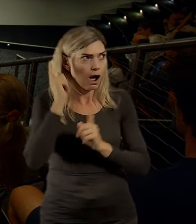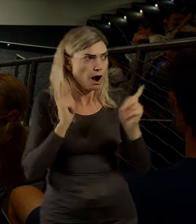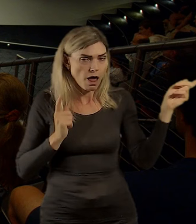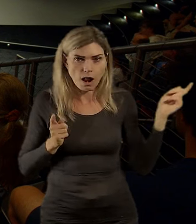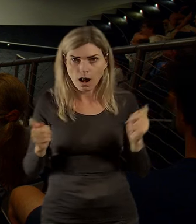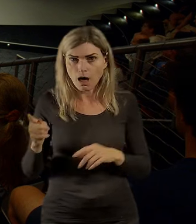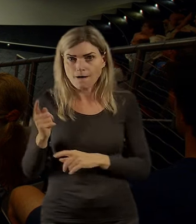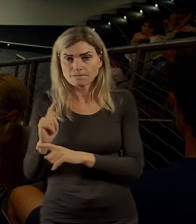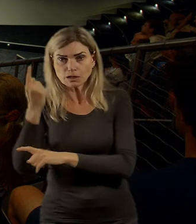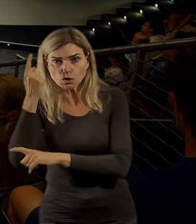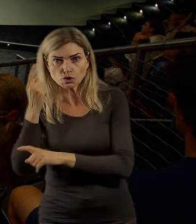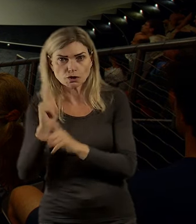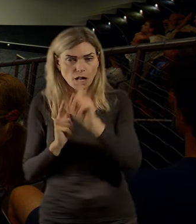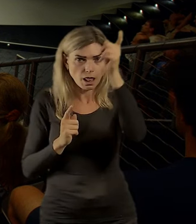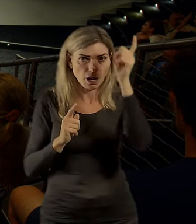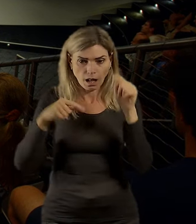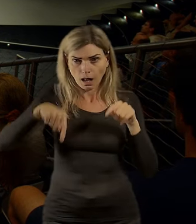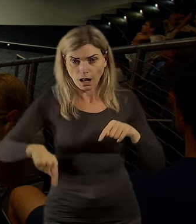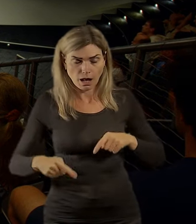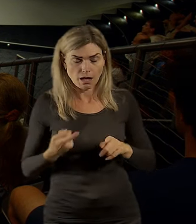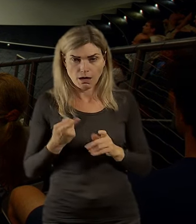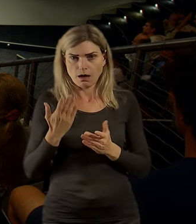takže co nejní může být.